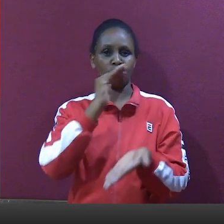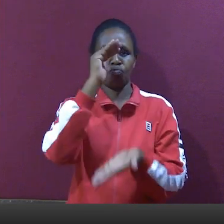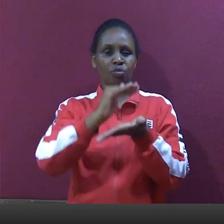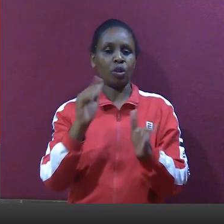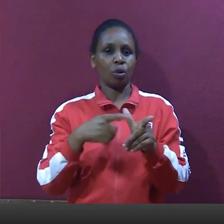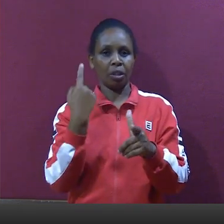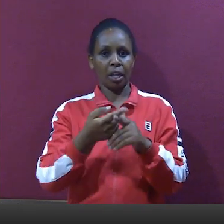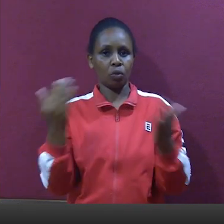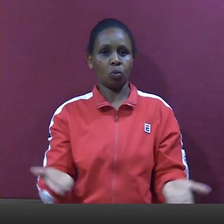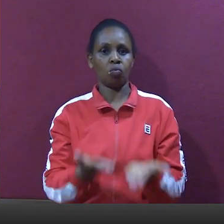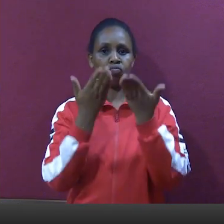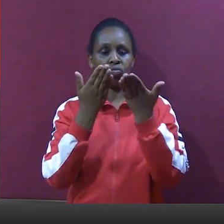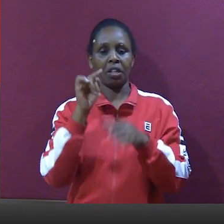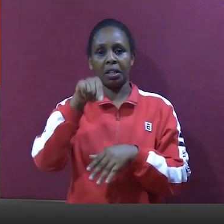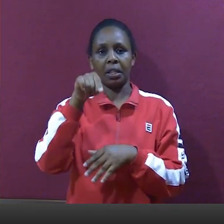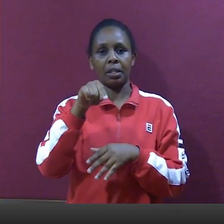sekta ya wigizaji.